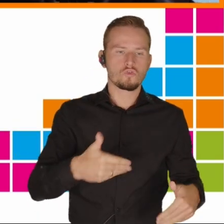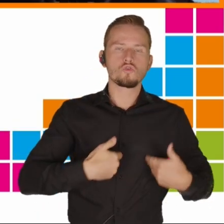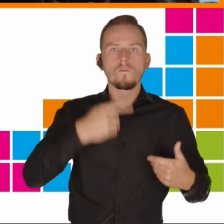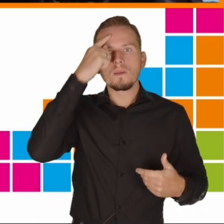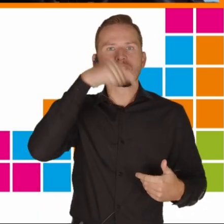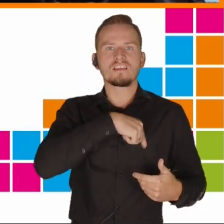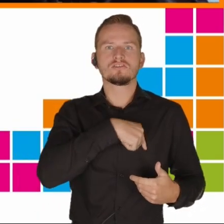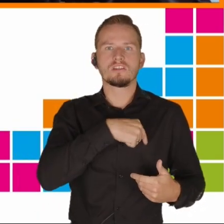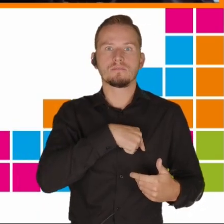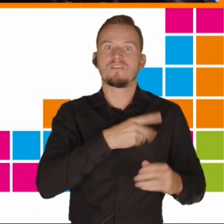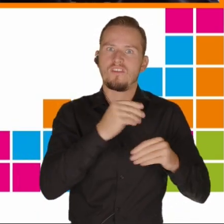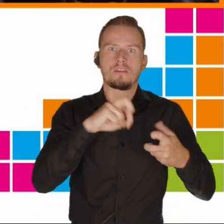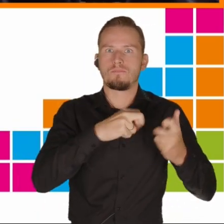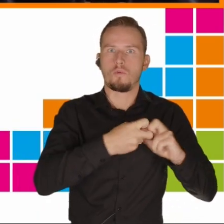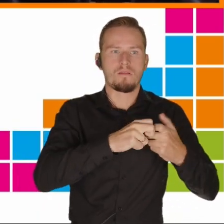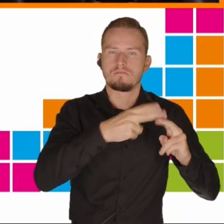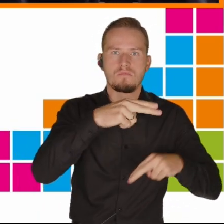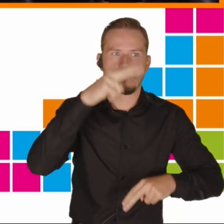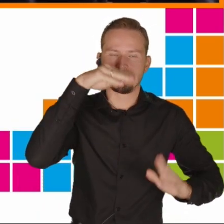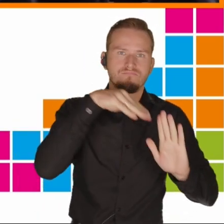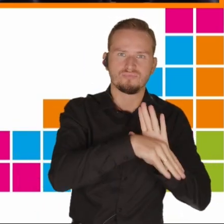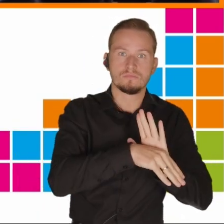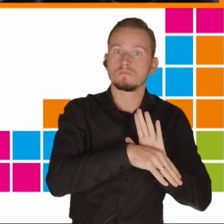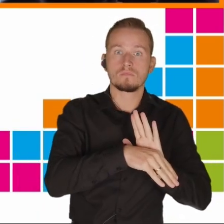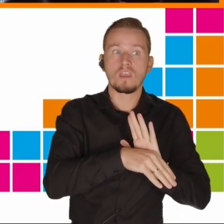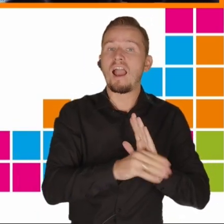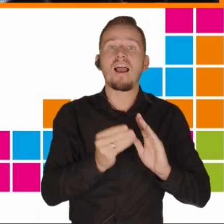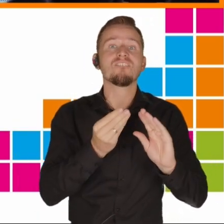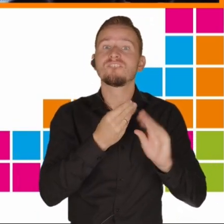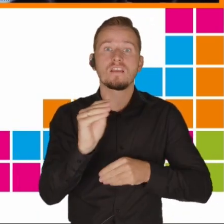psychicznego i częściej u dziewcząt niż u chłopców.